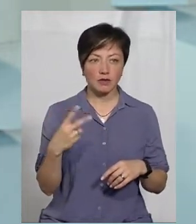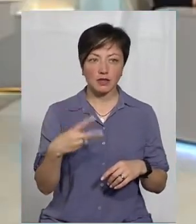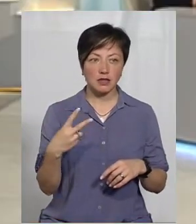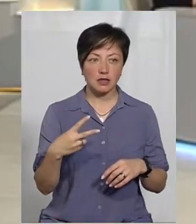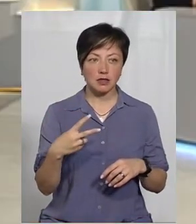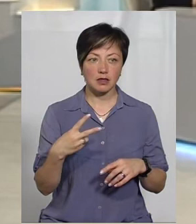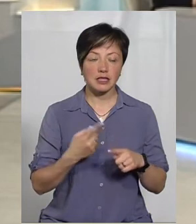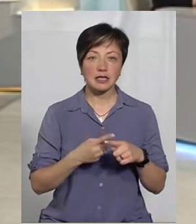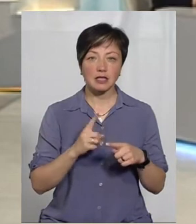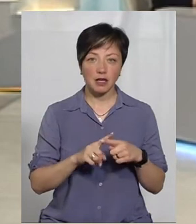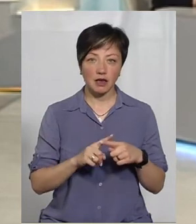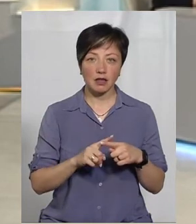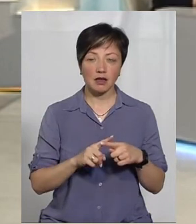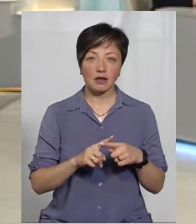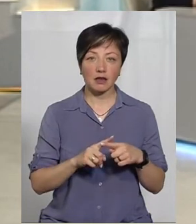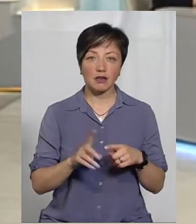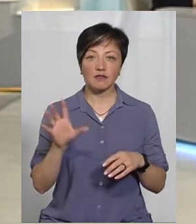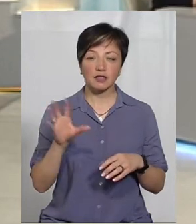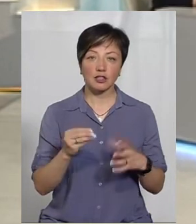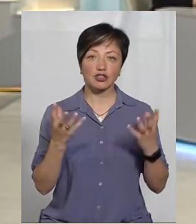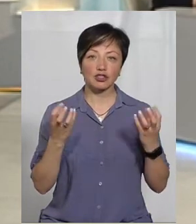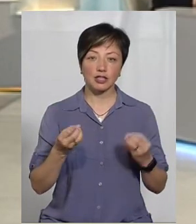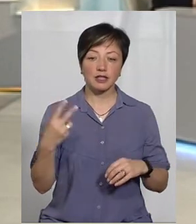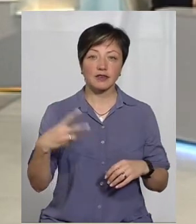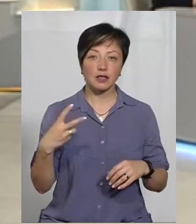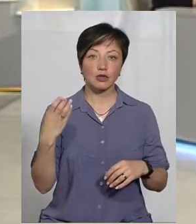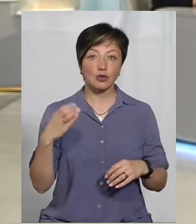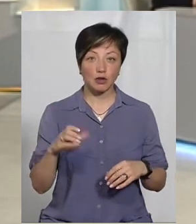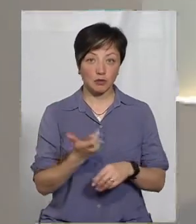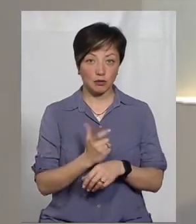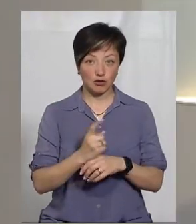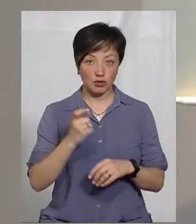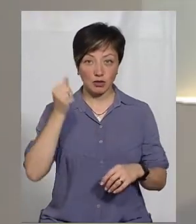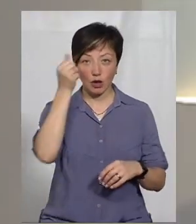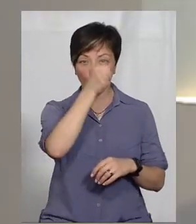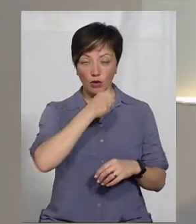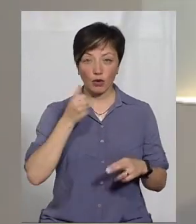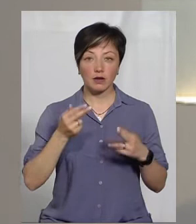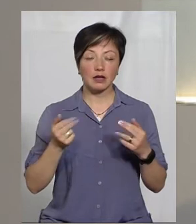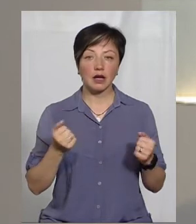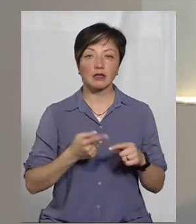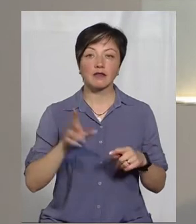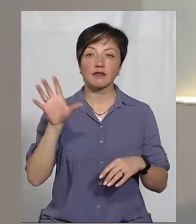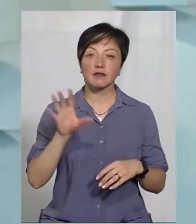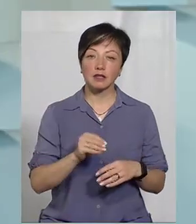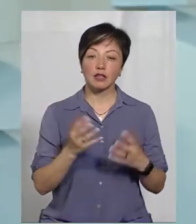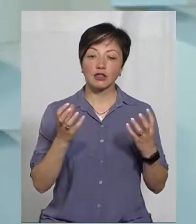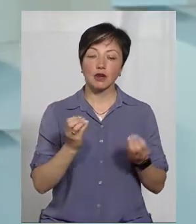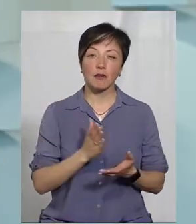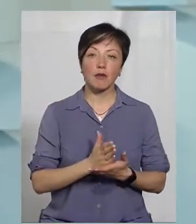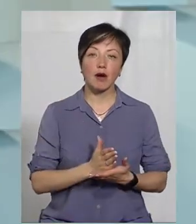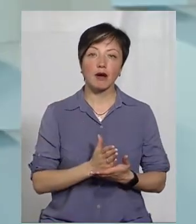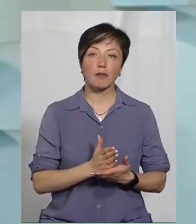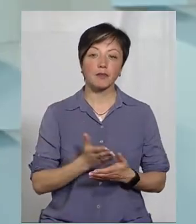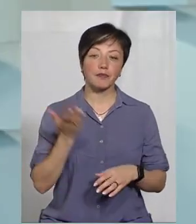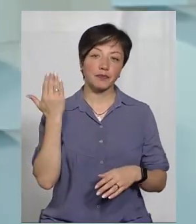-го. Це все ще йде з 20-го століття. Більше 100 років. Так. І оце все ми маємо ще з